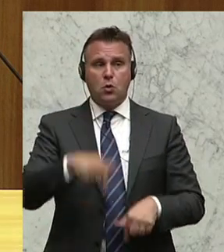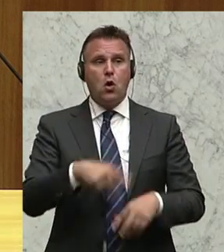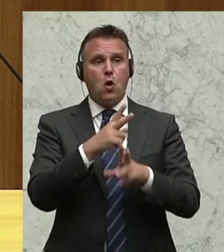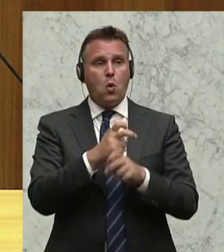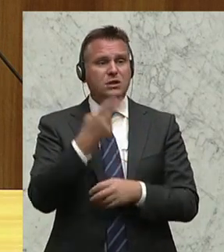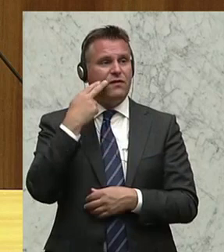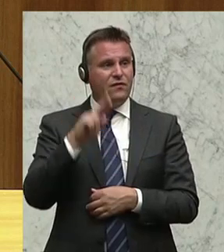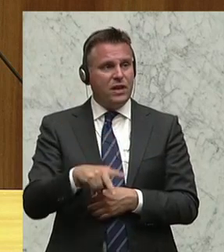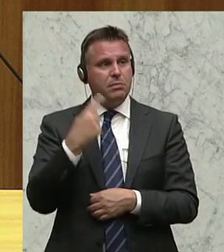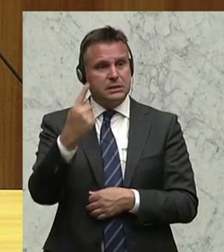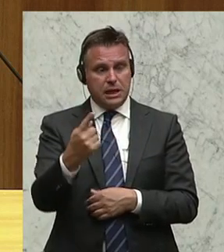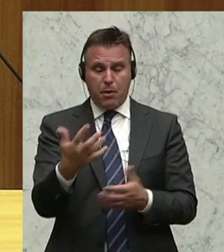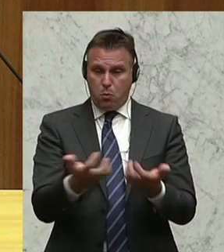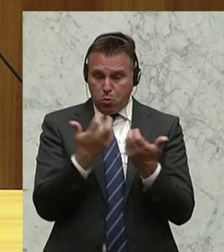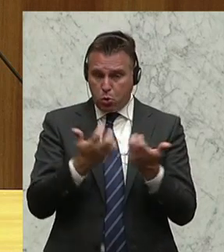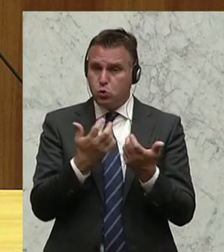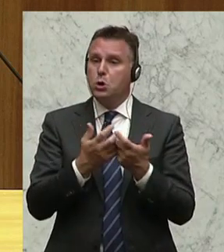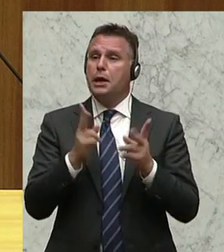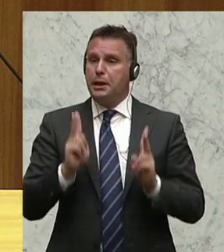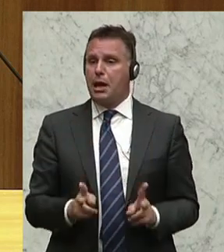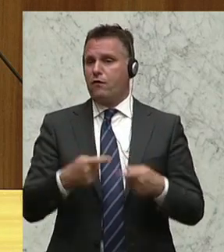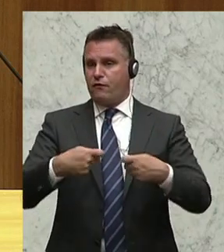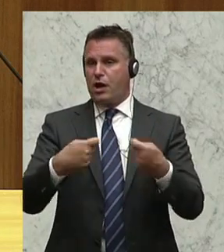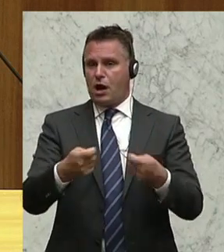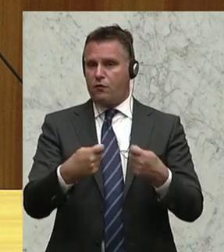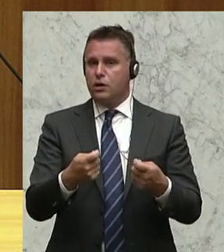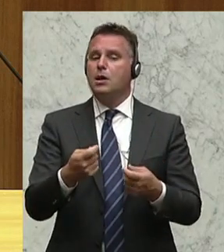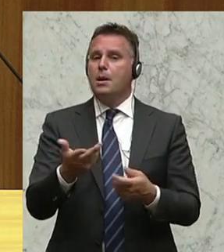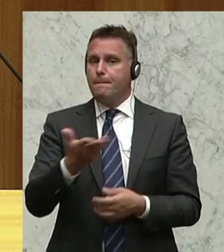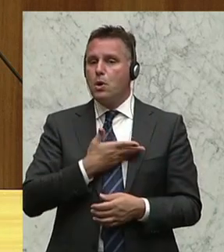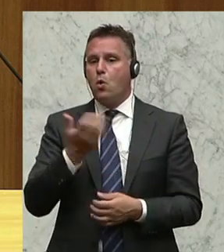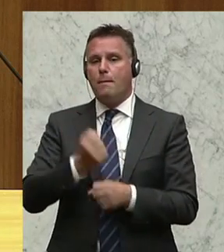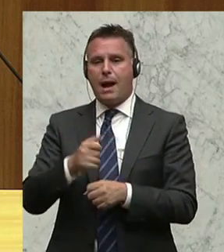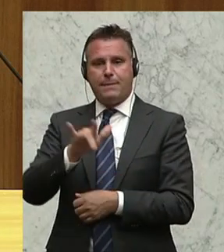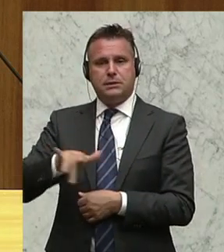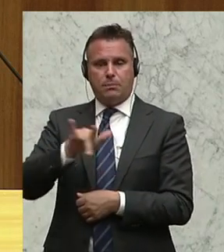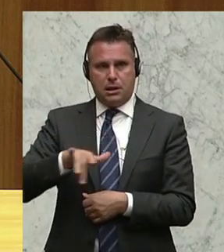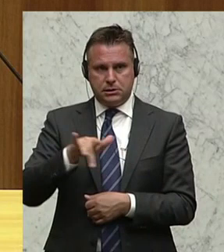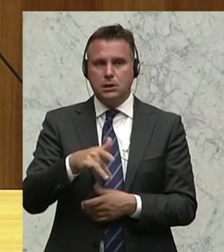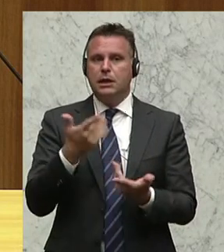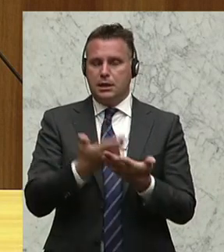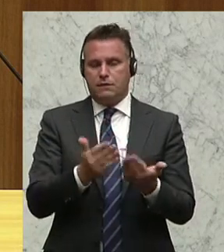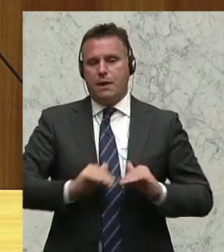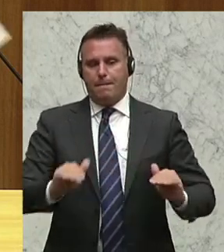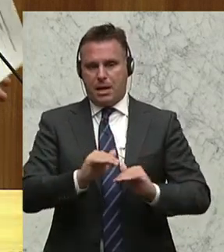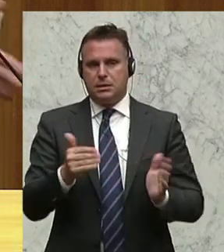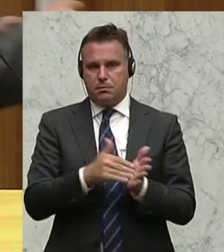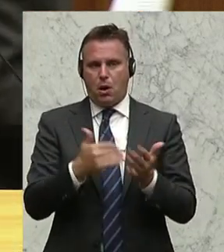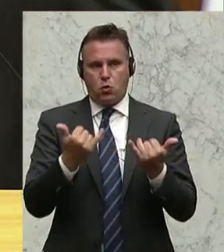die Möglichkeit haben, diese Produkte zu produzieren. Und das haben wieder Arbeitsplätze. Und diese Grundlage sollten wir heute auch schaffen.